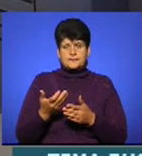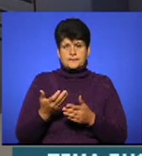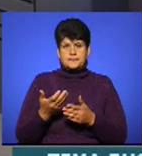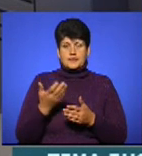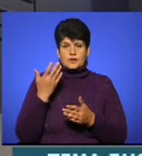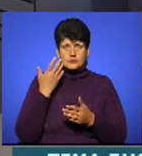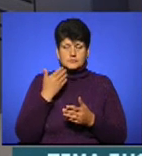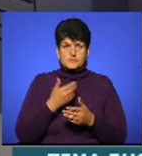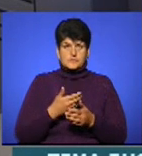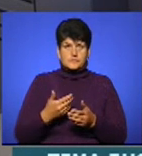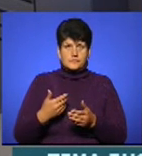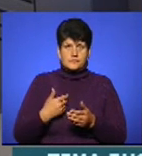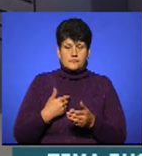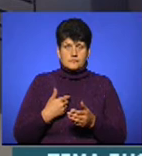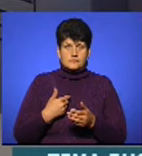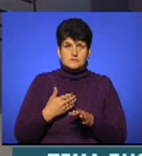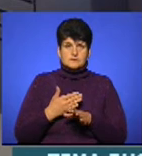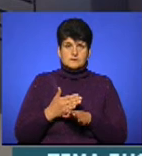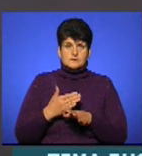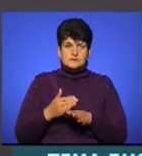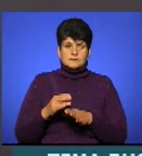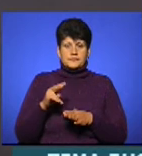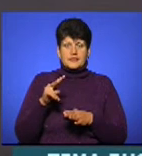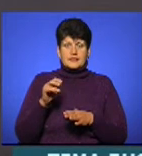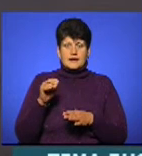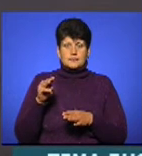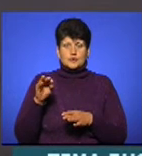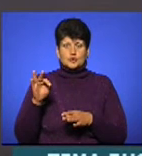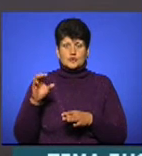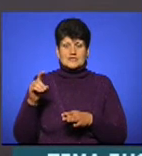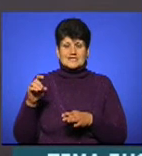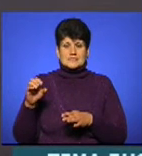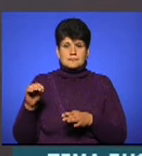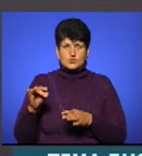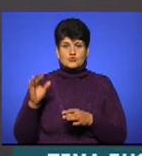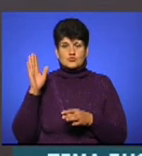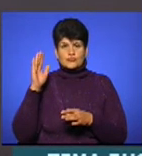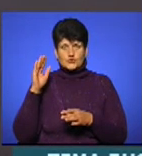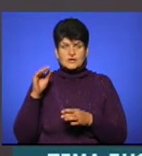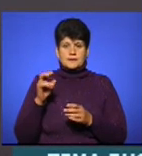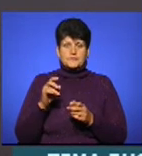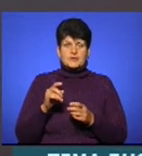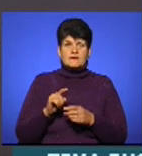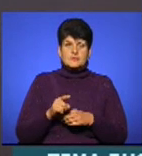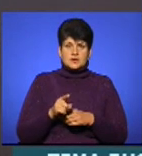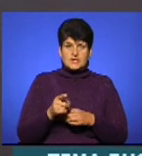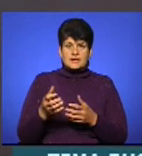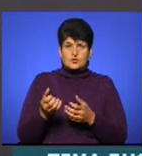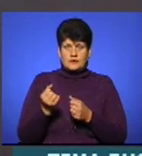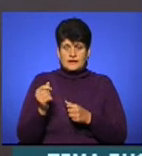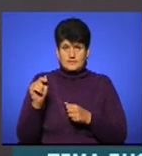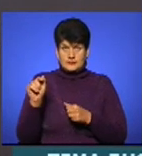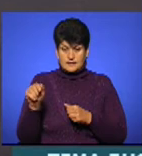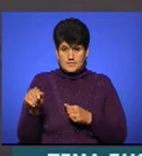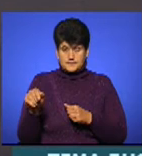коли ми виділяли лептоспіру від хворого, з води і від гризонів, які там відловлювалися.